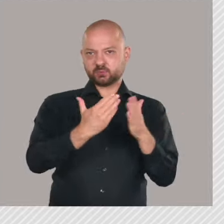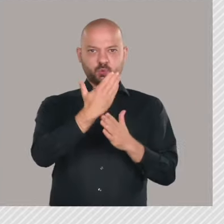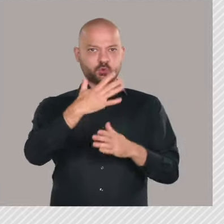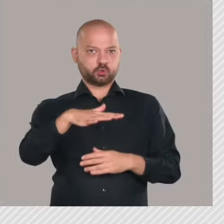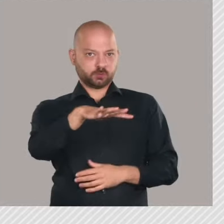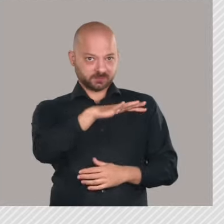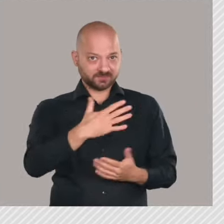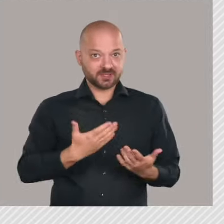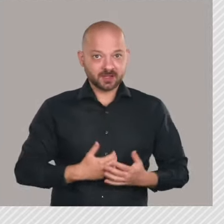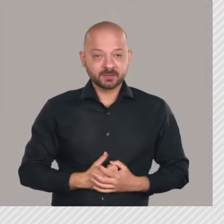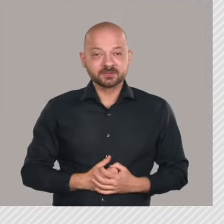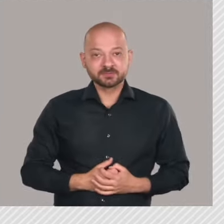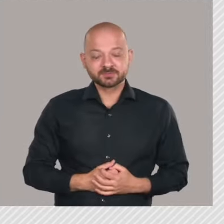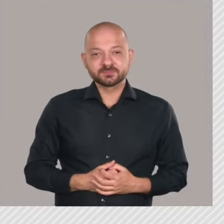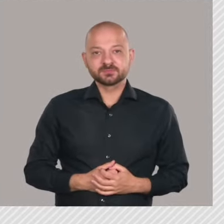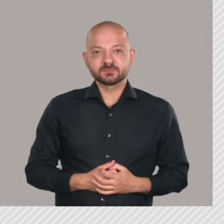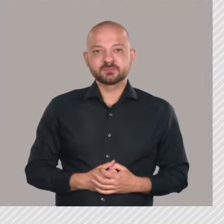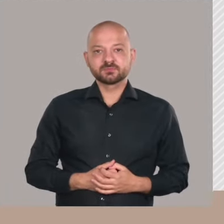zurechtzukommen.